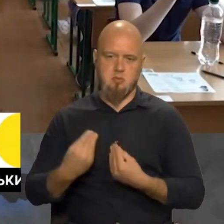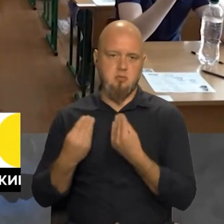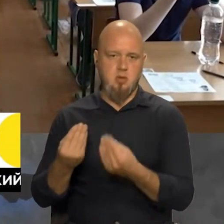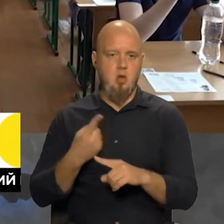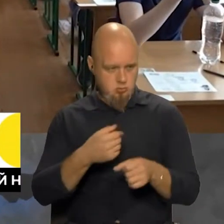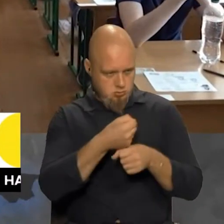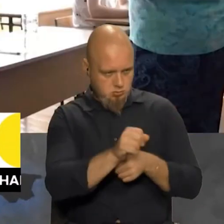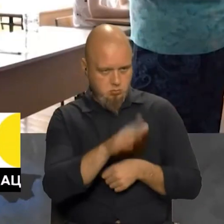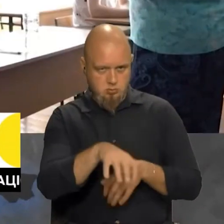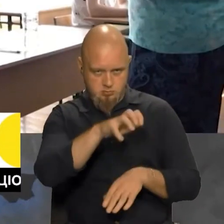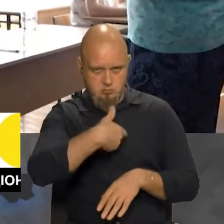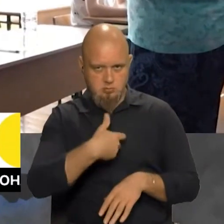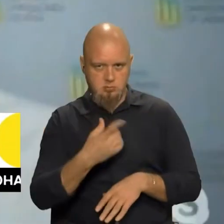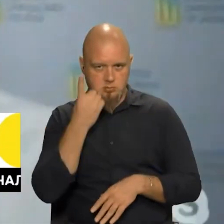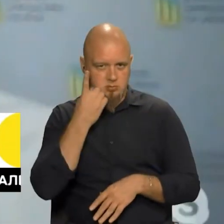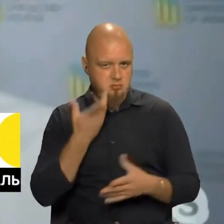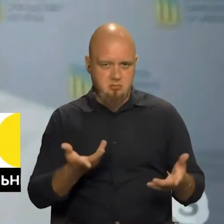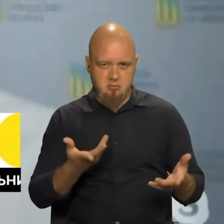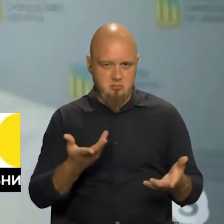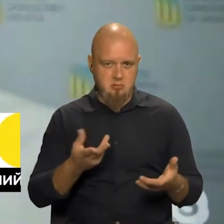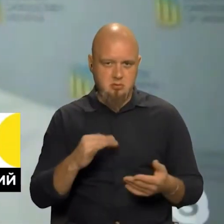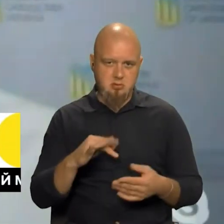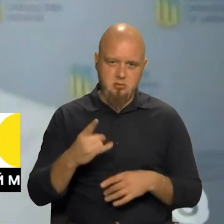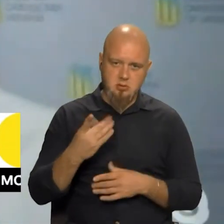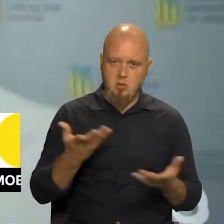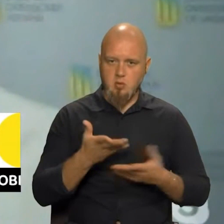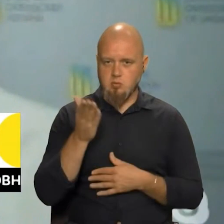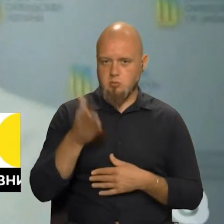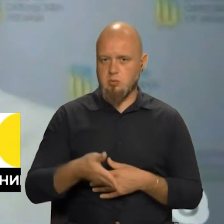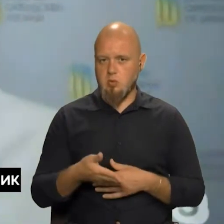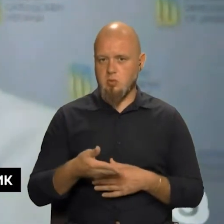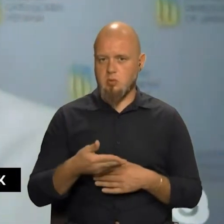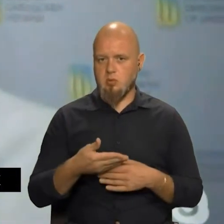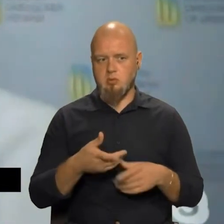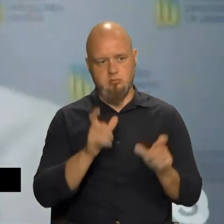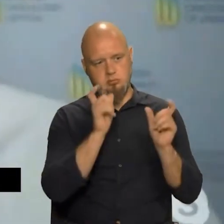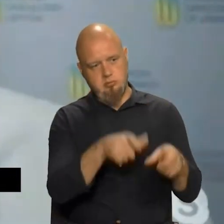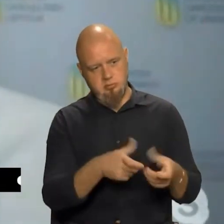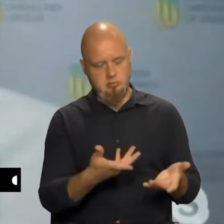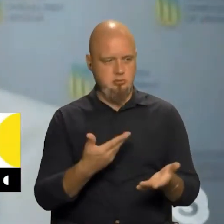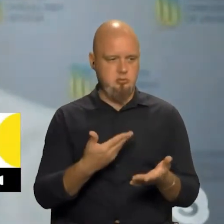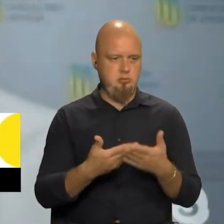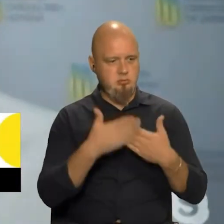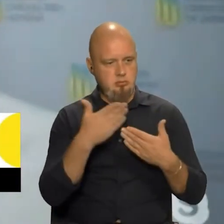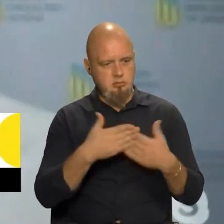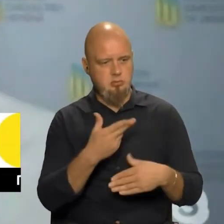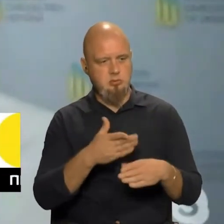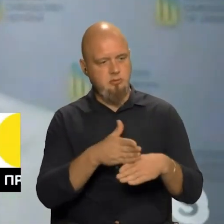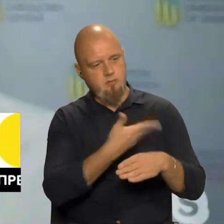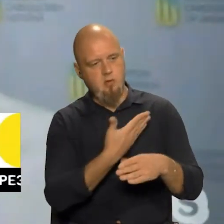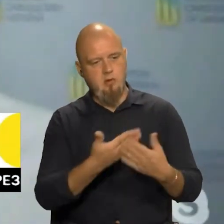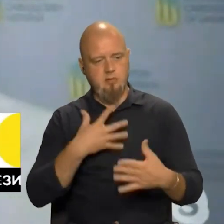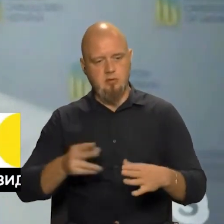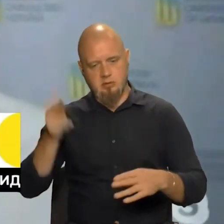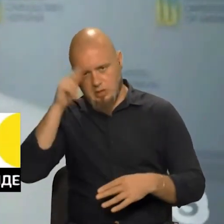то що, селомість будемо видирати з рук? Чи дитину якось будемо накладати санкції, відсторонювати від занять? От